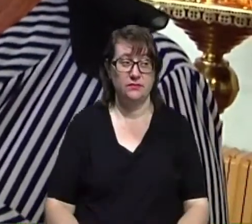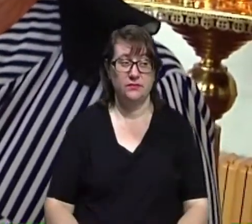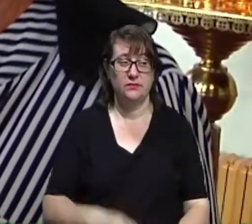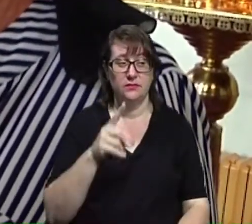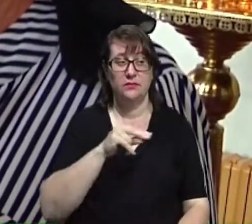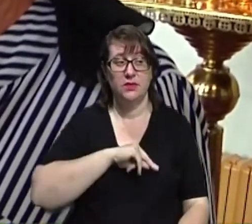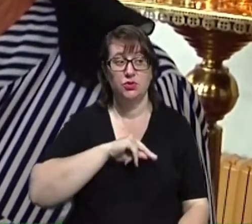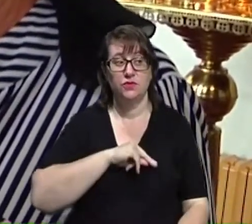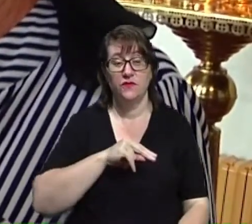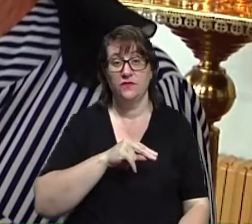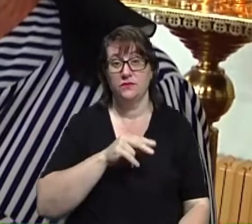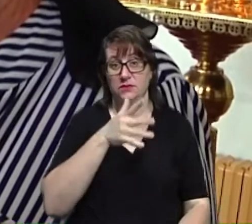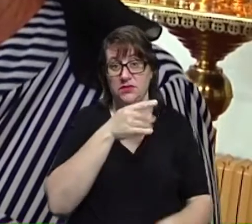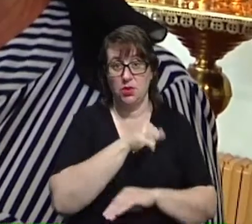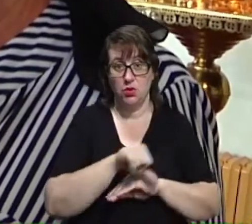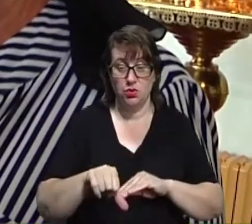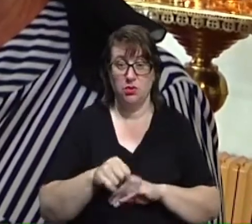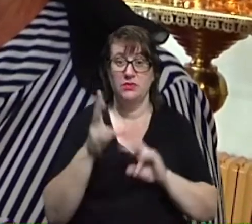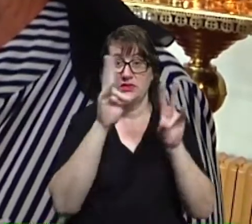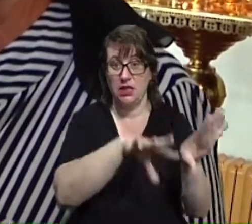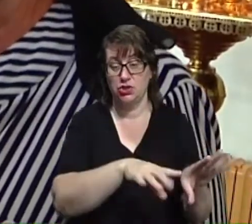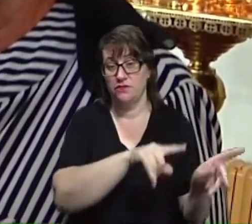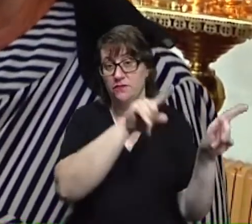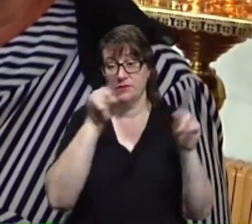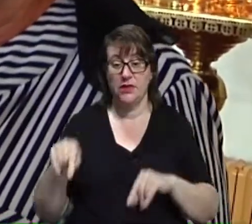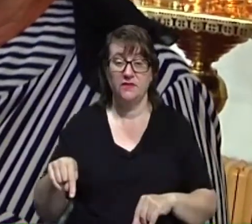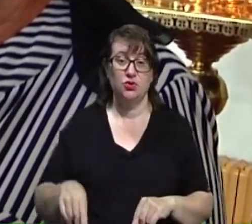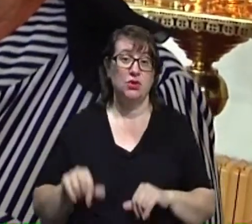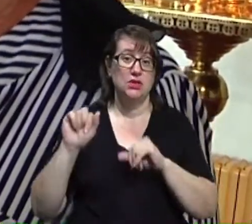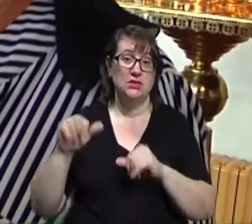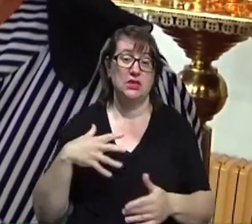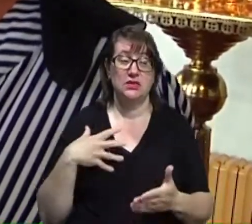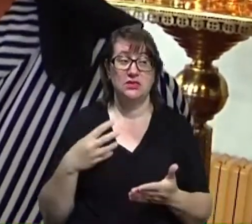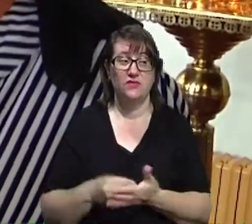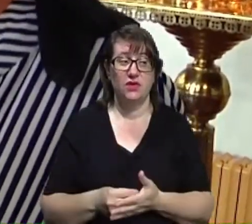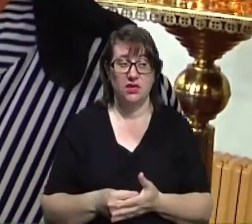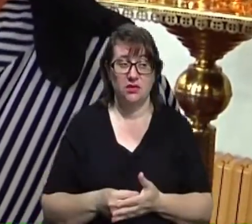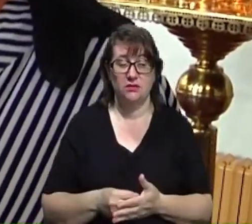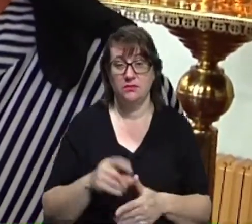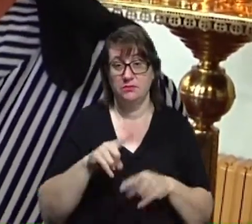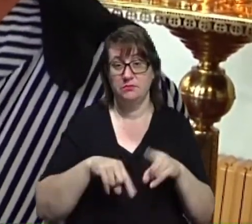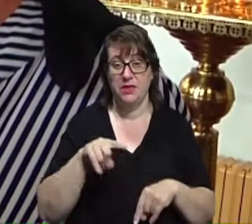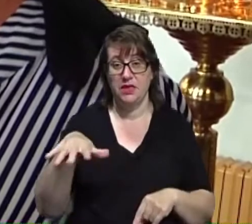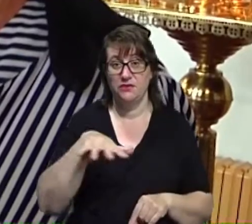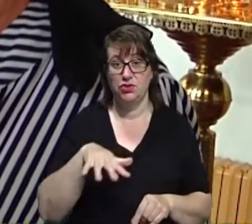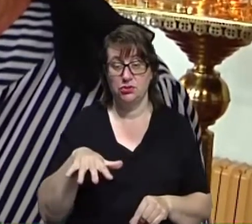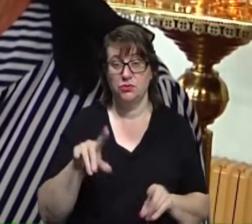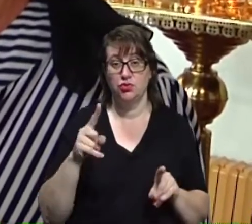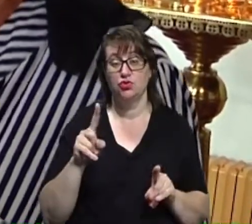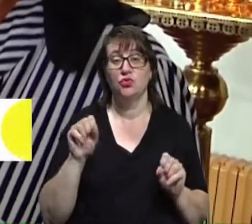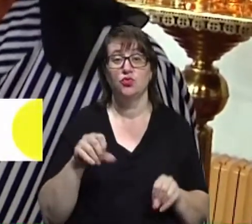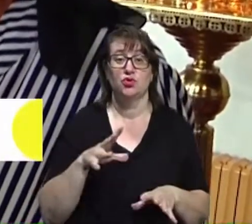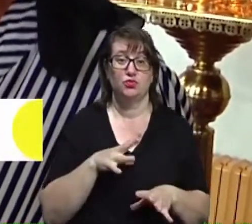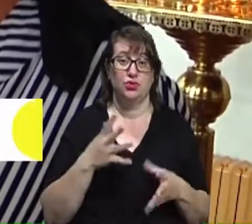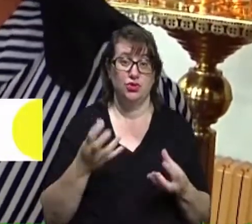і залишить все, і приїхав сюди на захист своєї батьківщини. Що може бути ще?